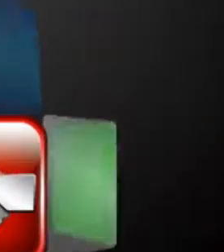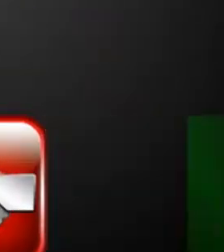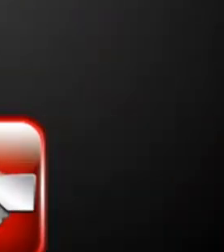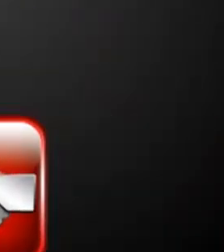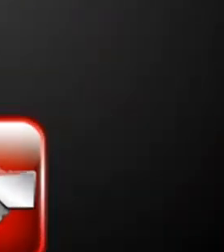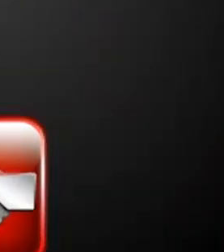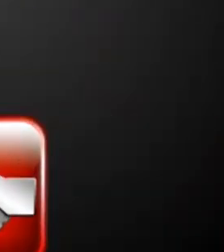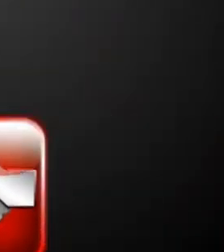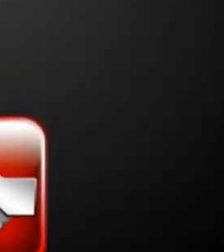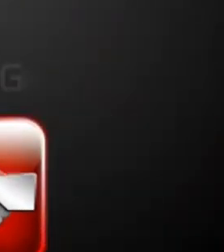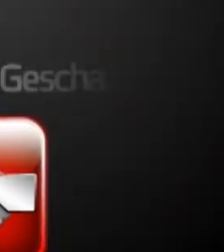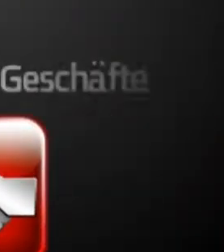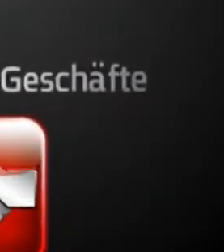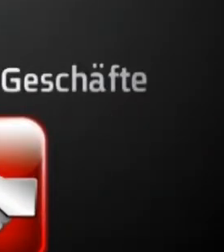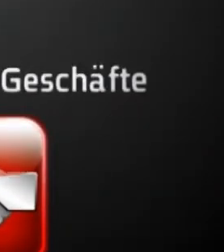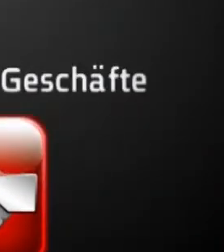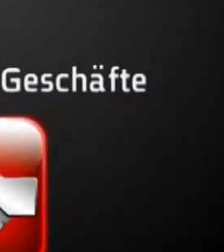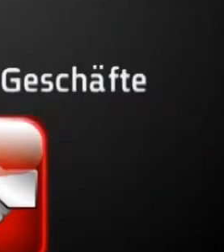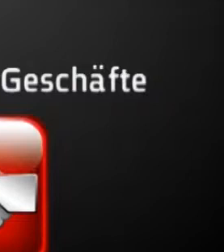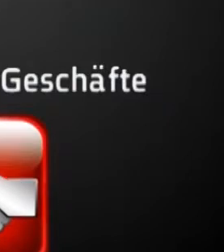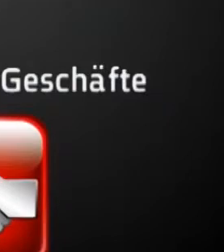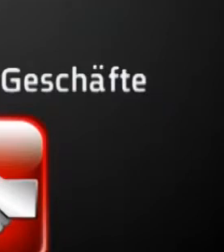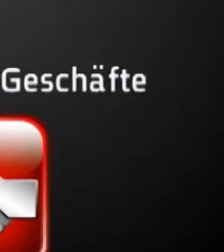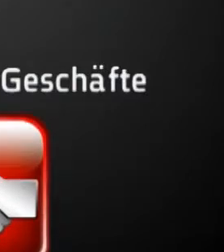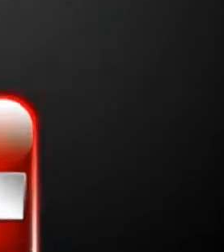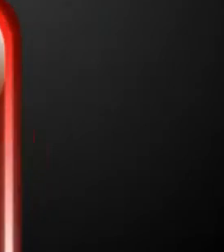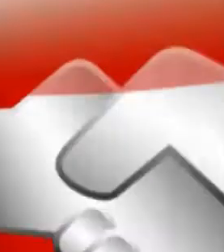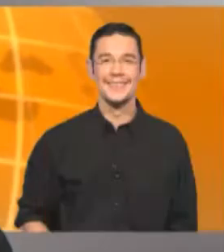Freunde und Geschäfte